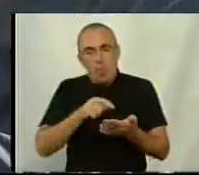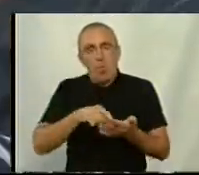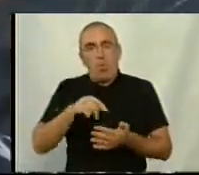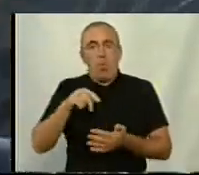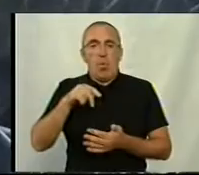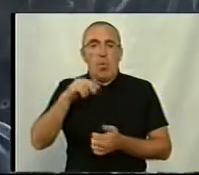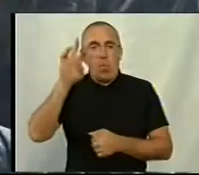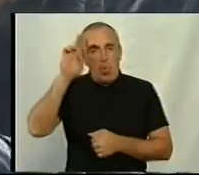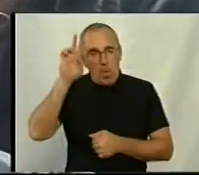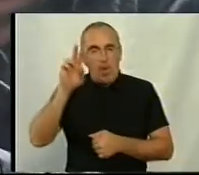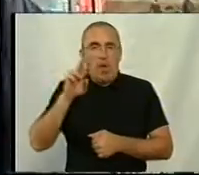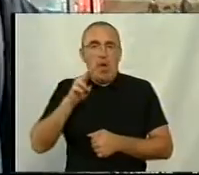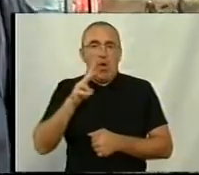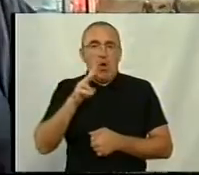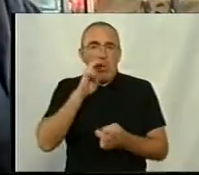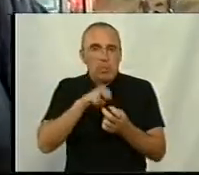нутрії.